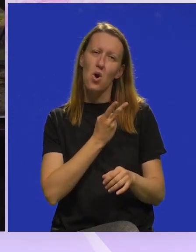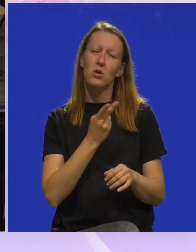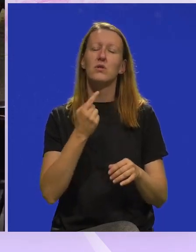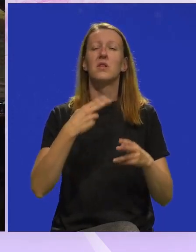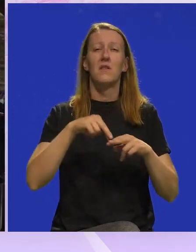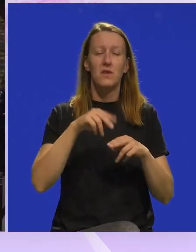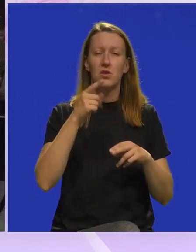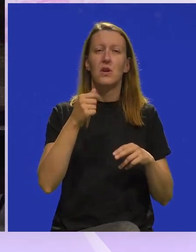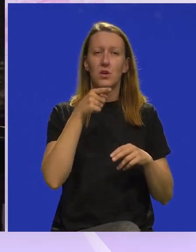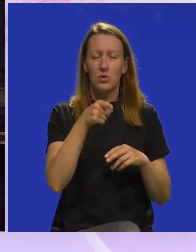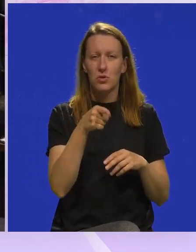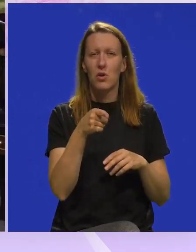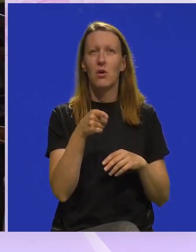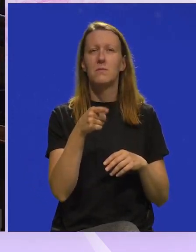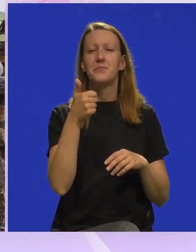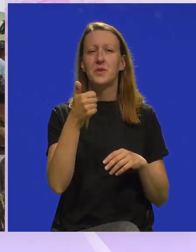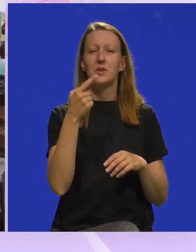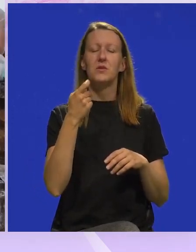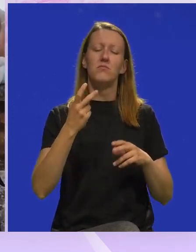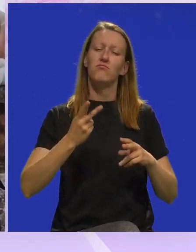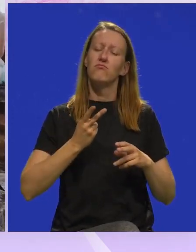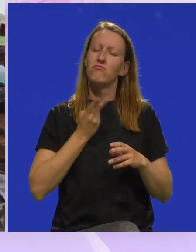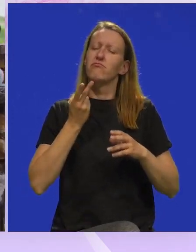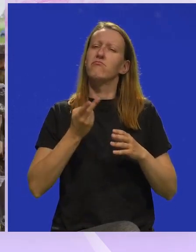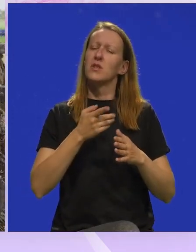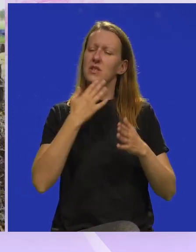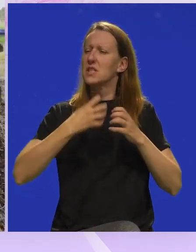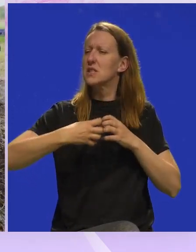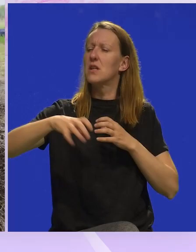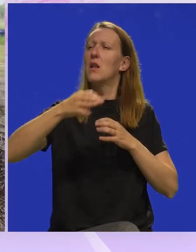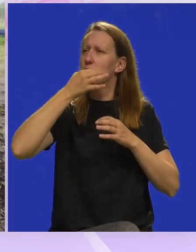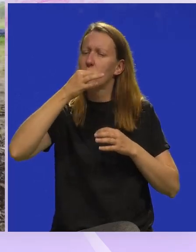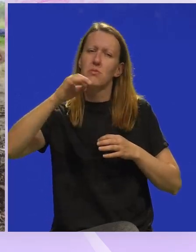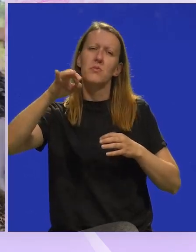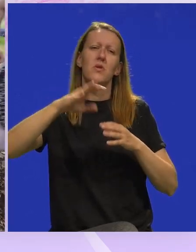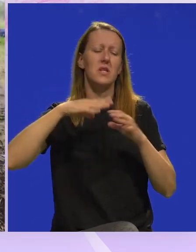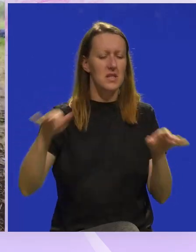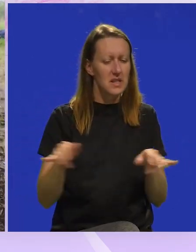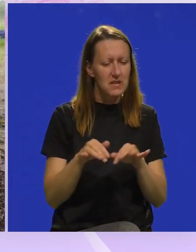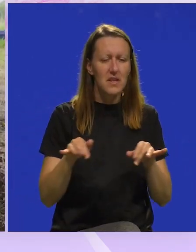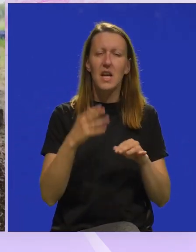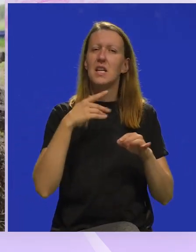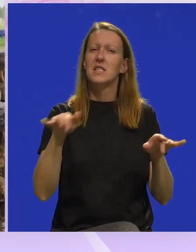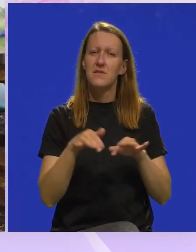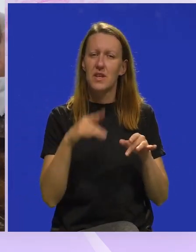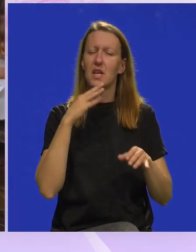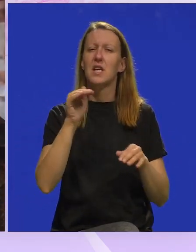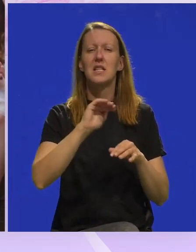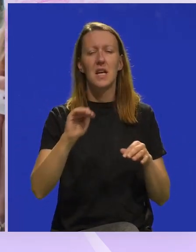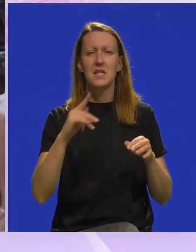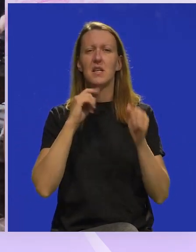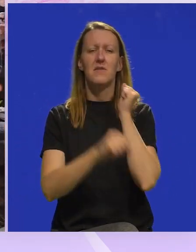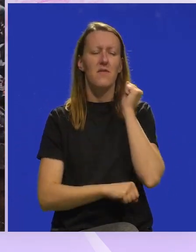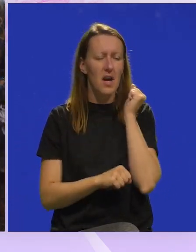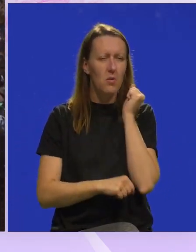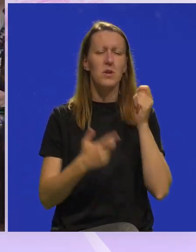i pogotovo što je to jedna motivacija za daljne napredovanje, za sviranje, jer sviraju i učenici, i